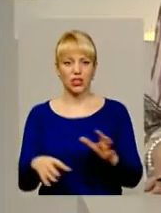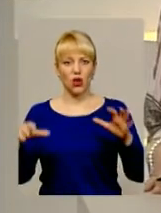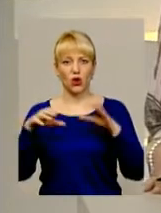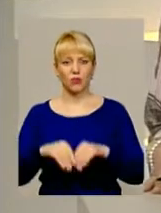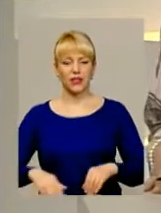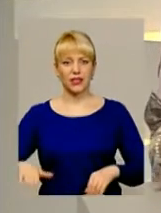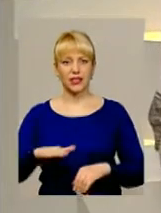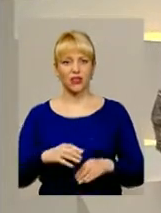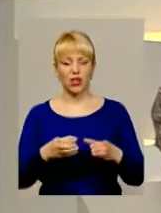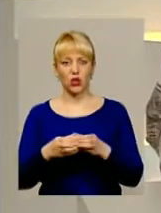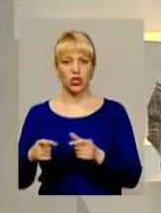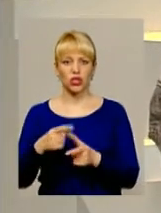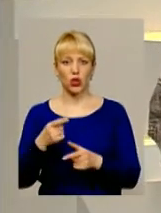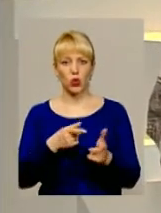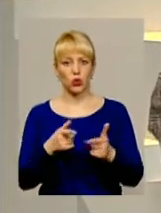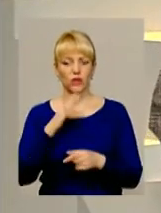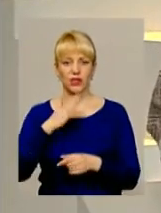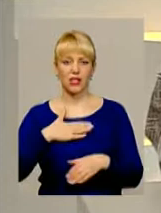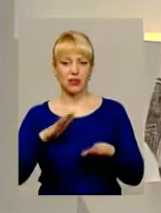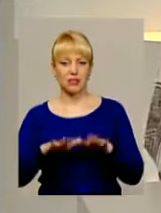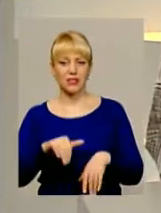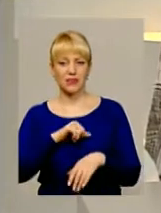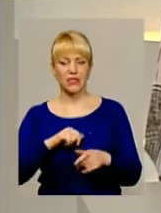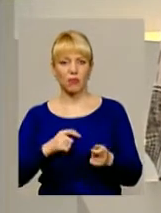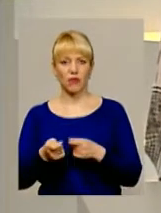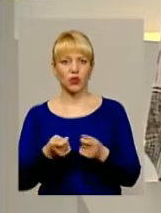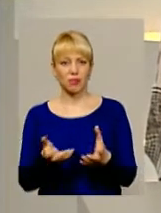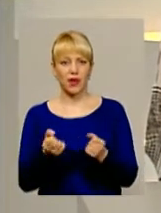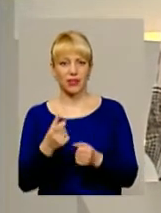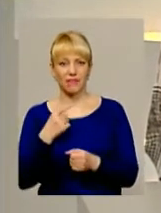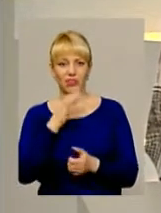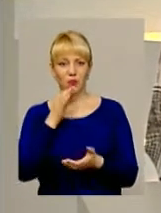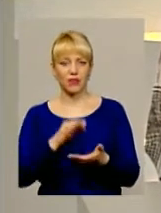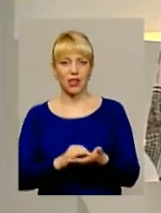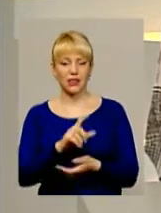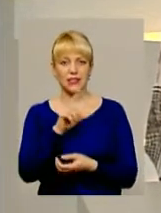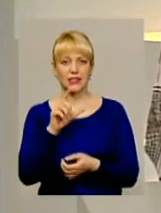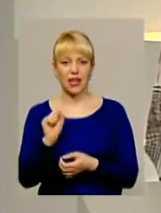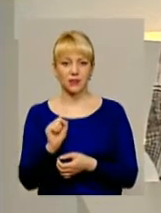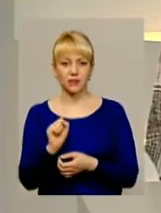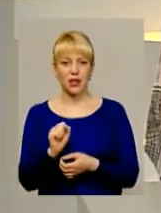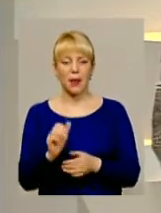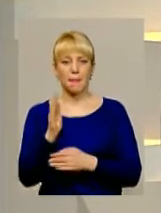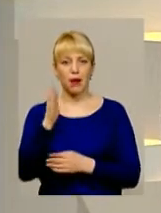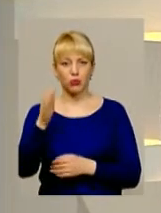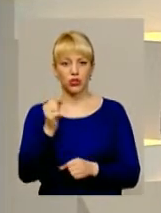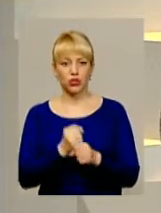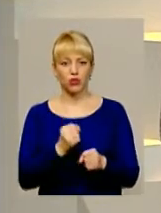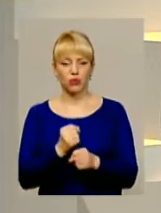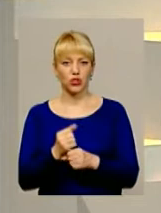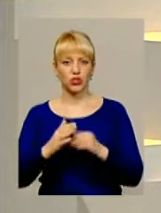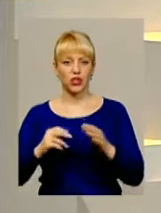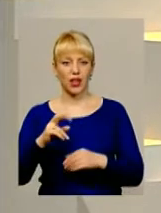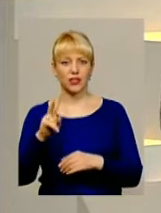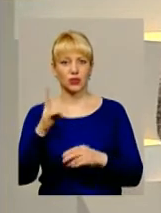територіальних громадах? Чи готові наше місцеве самоврядування брати відповідальність за майбутні робочі кадри, які